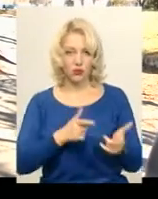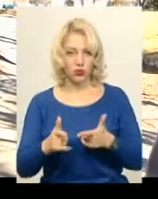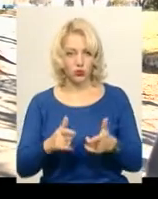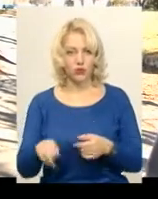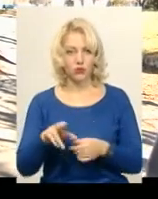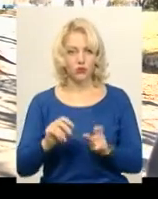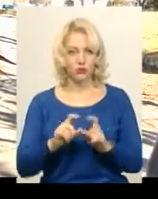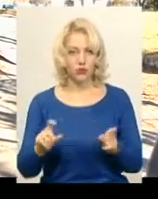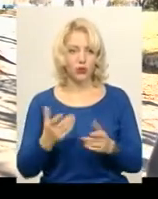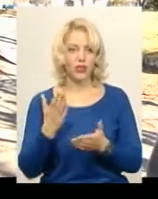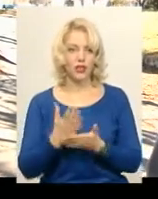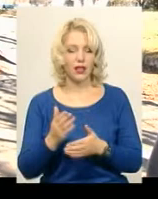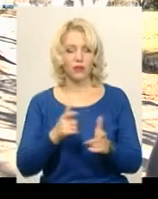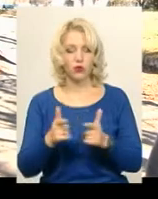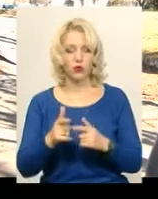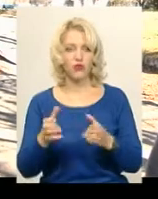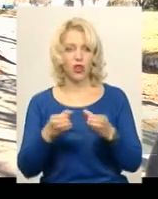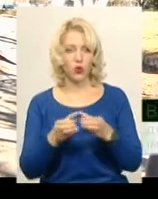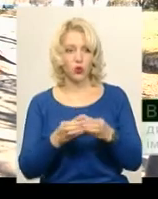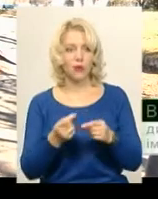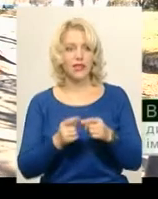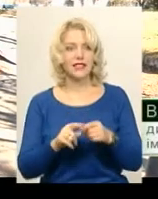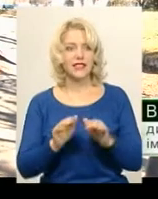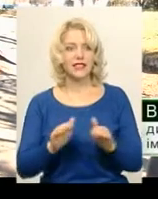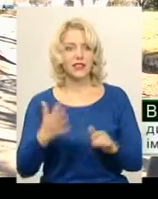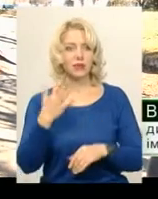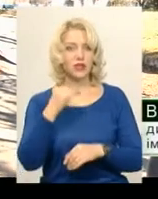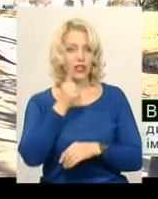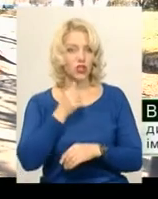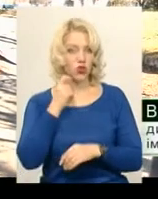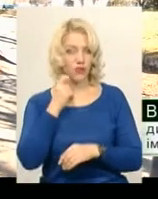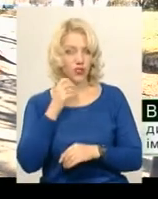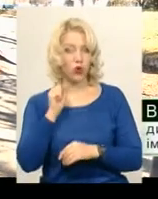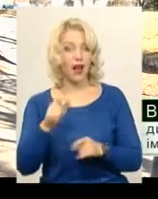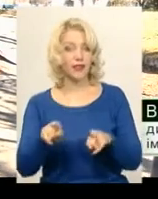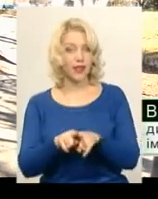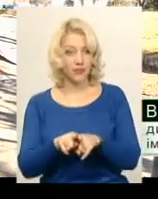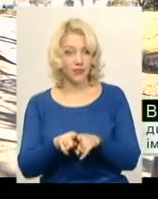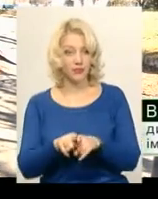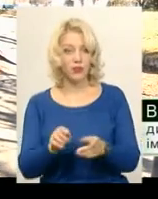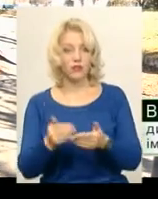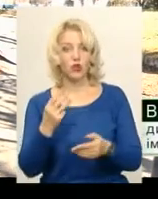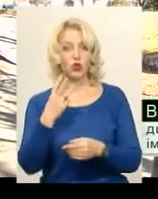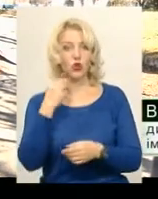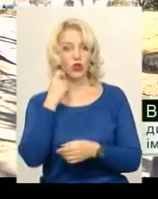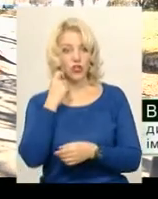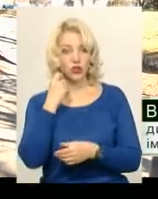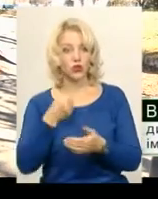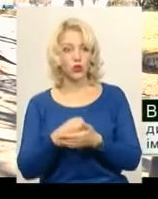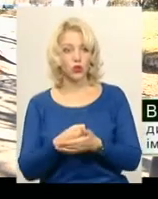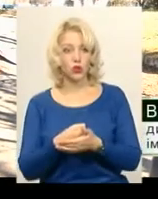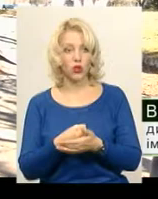В нас працює підготовча група, це тільки діти 5-річного віку. А так від 3-річного до